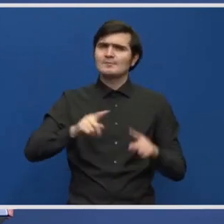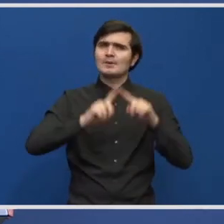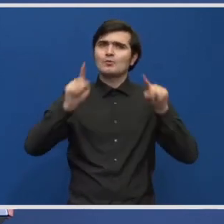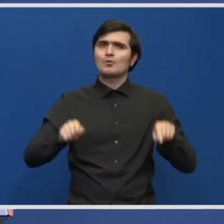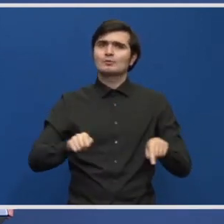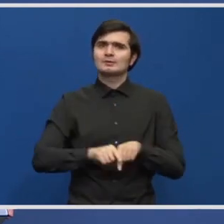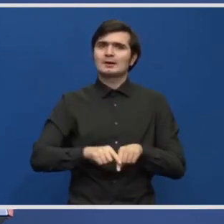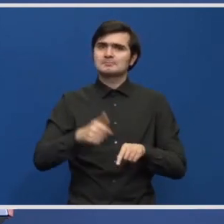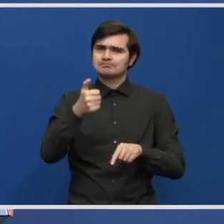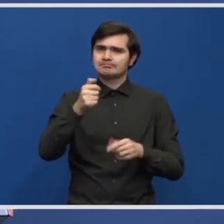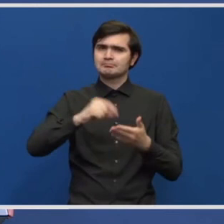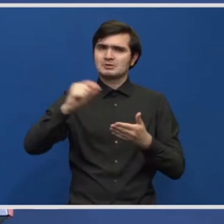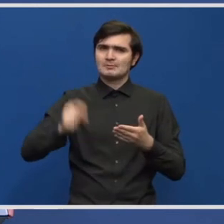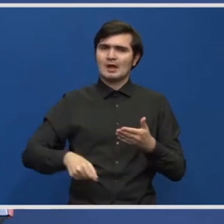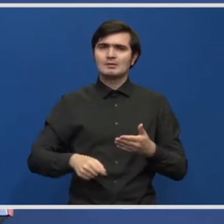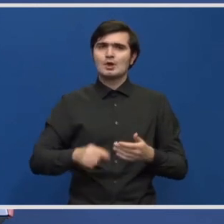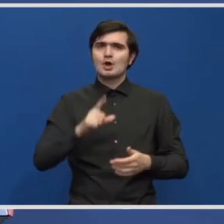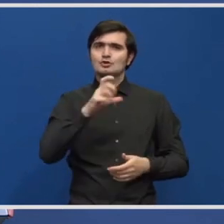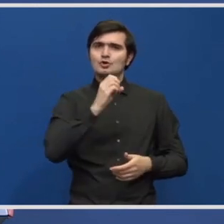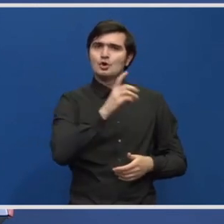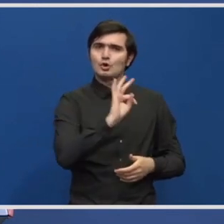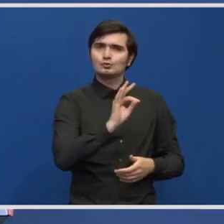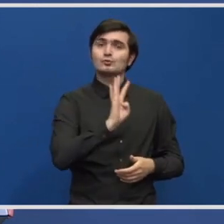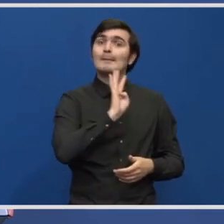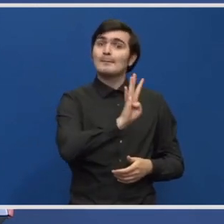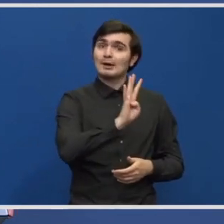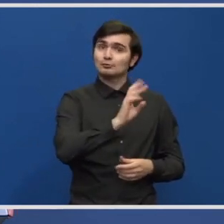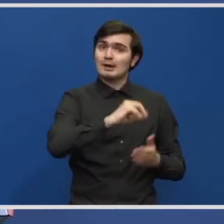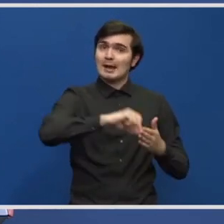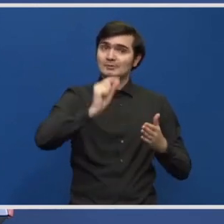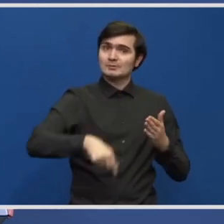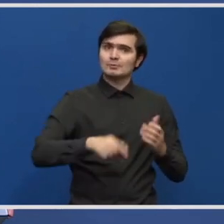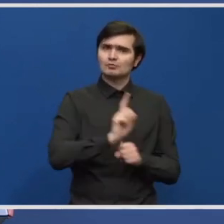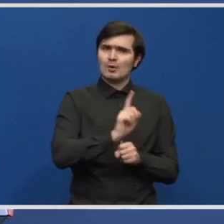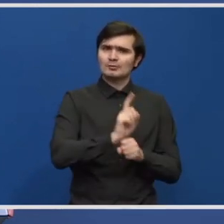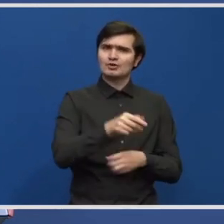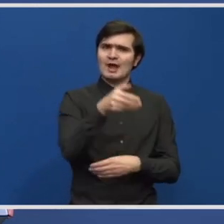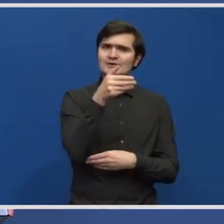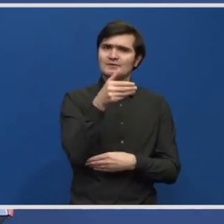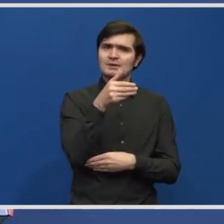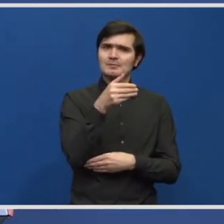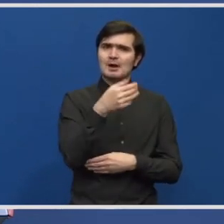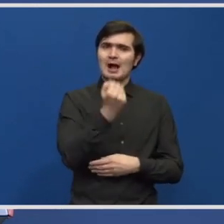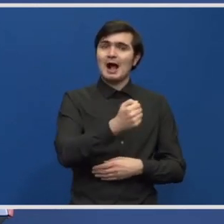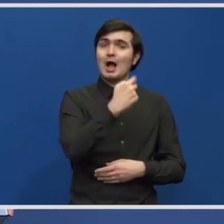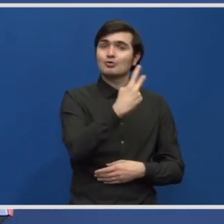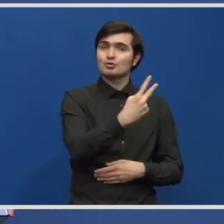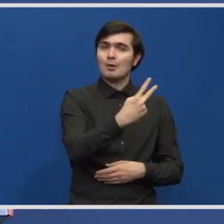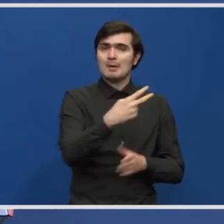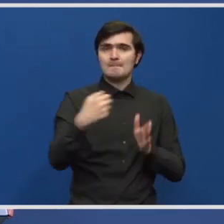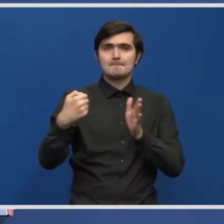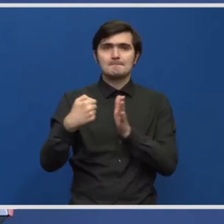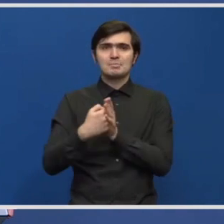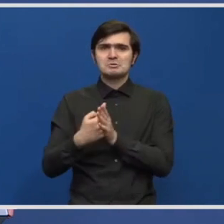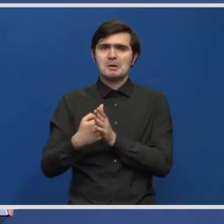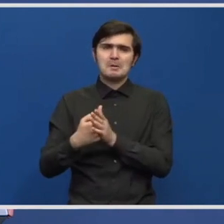semnat. Lotul 4 este semnat cu aceeași firmă, în zona între autostrada A2 și